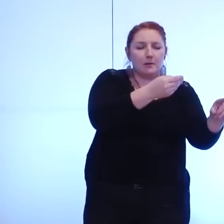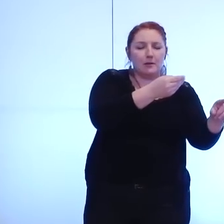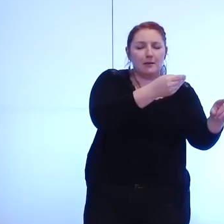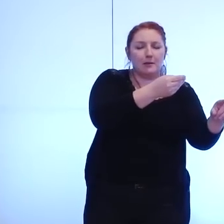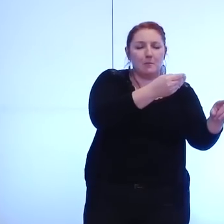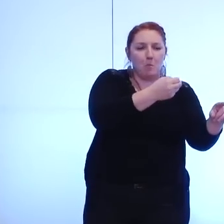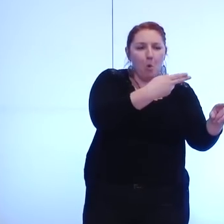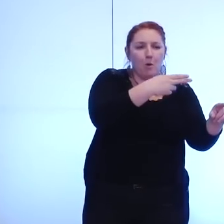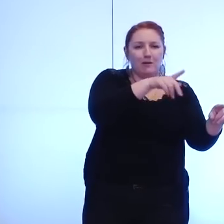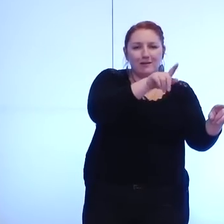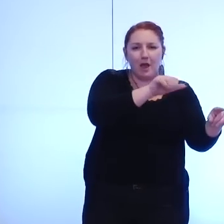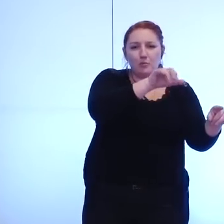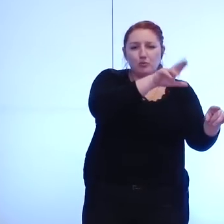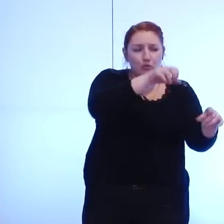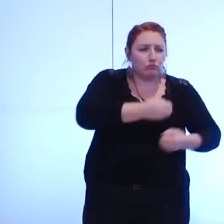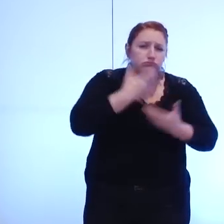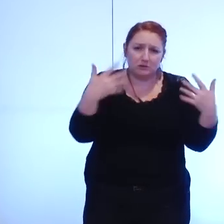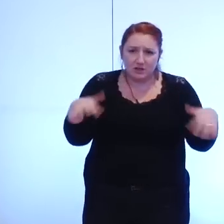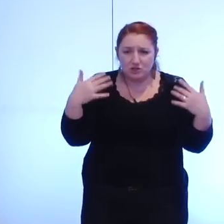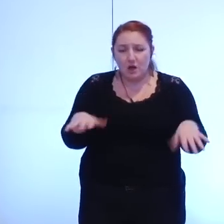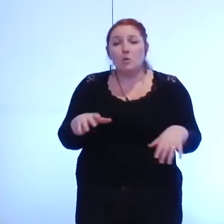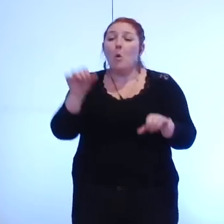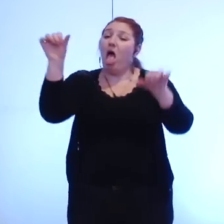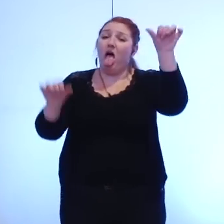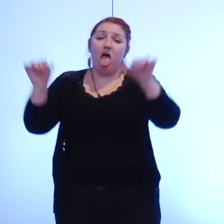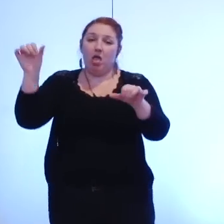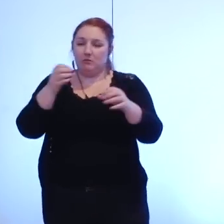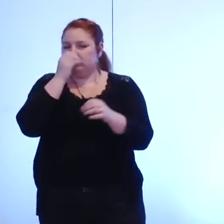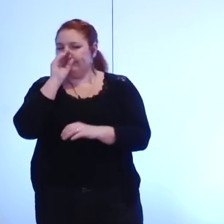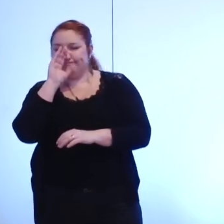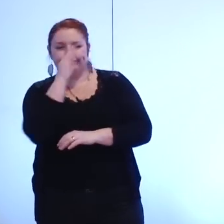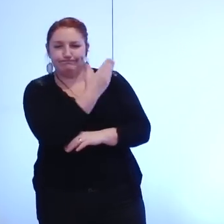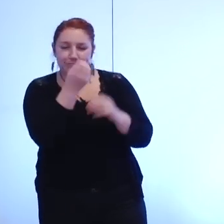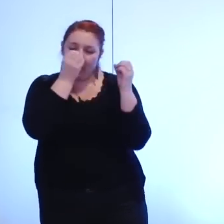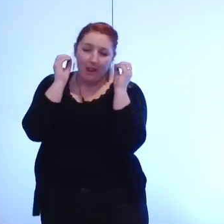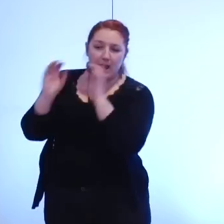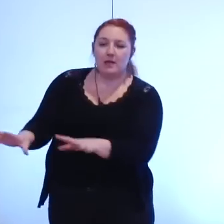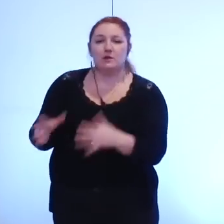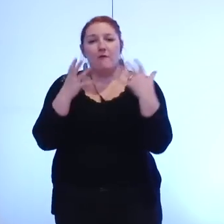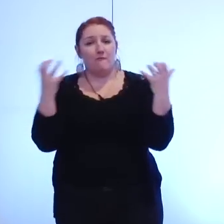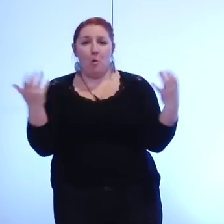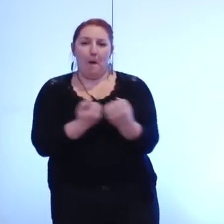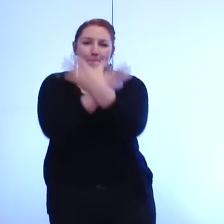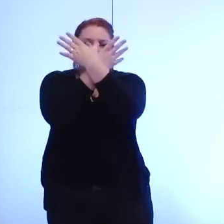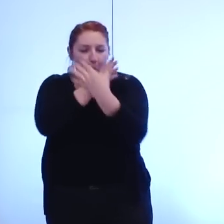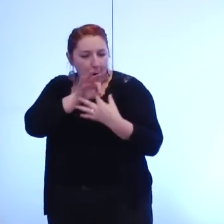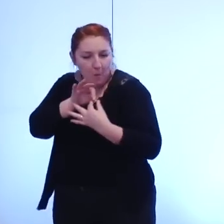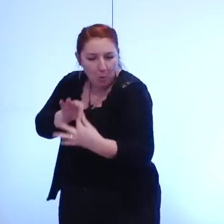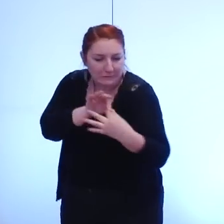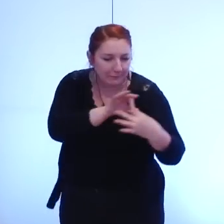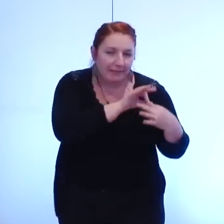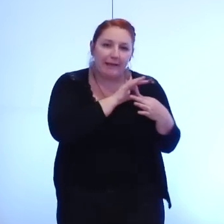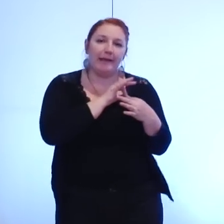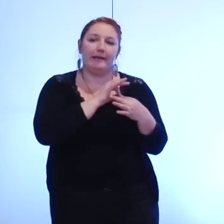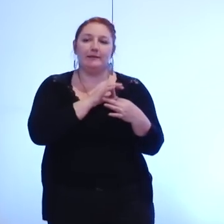nous laissons de côté cette compétitivité pour nous tourner résolument vers une métropole de proximité c'est à dire qui est endossée